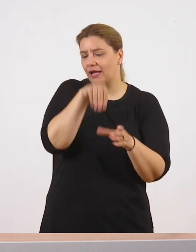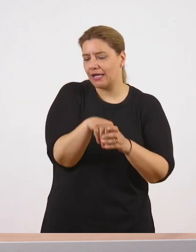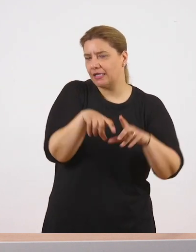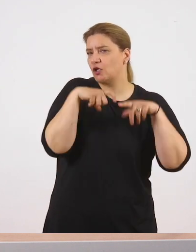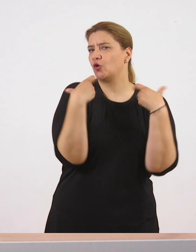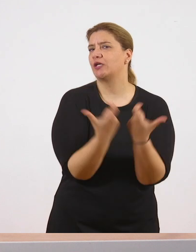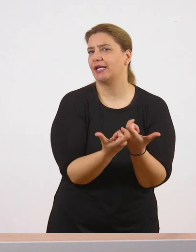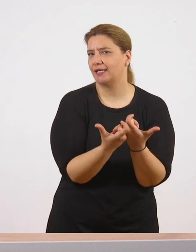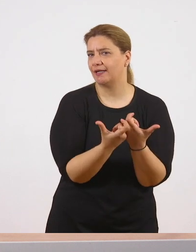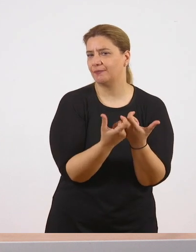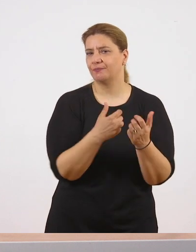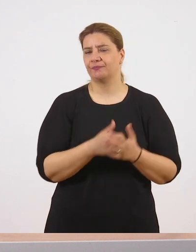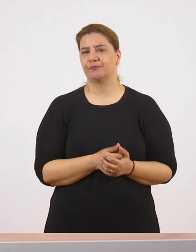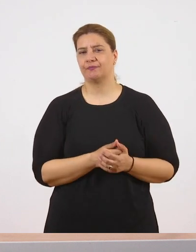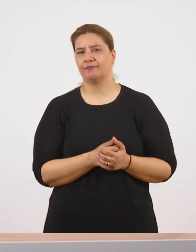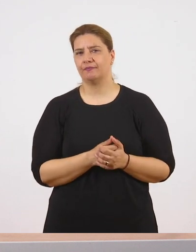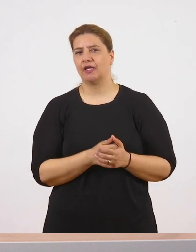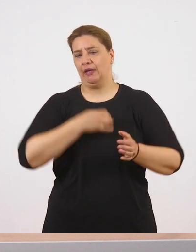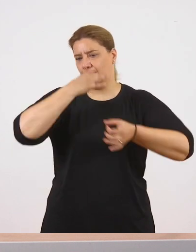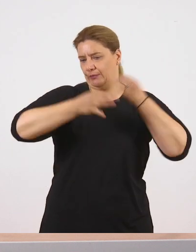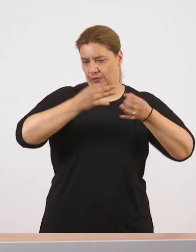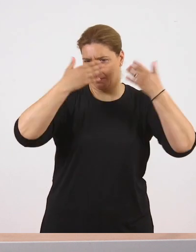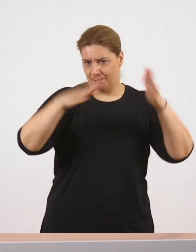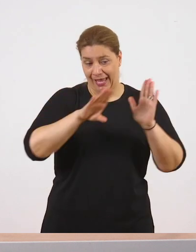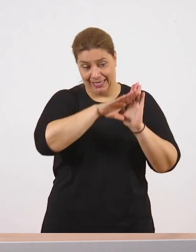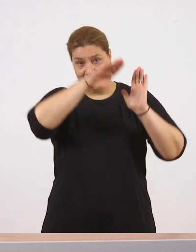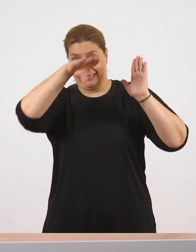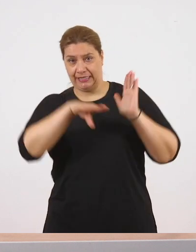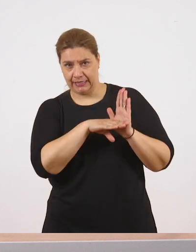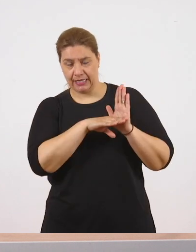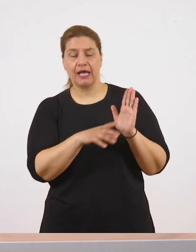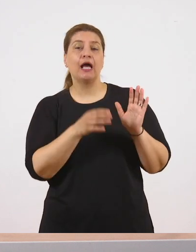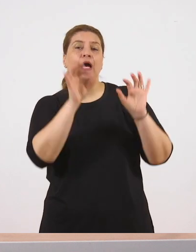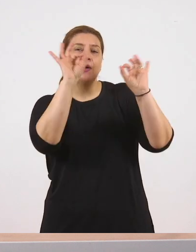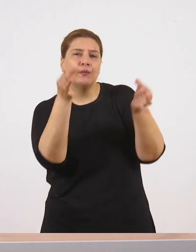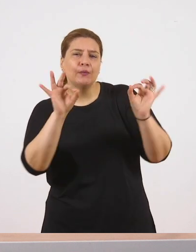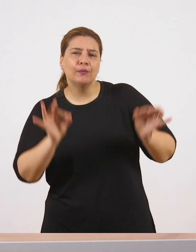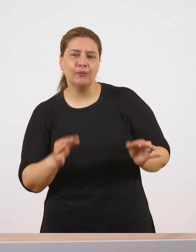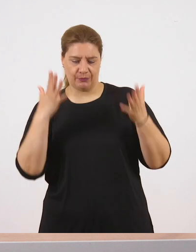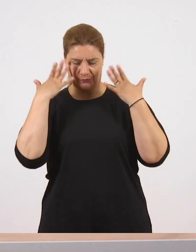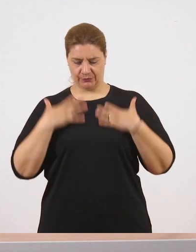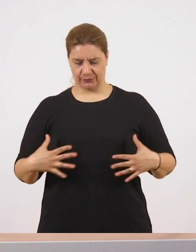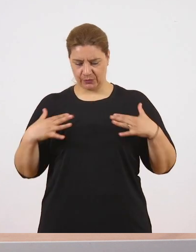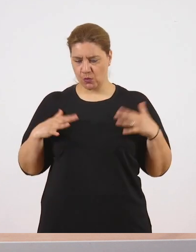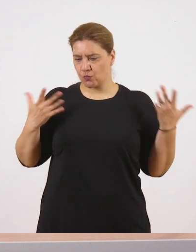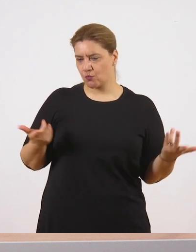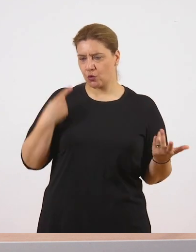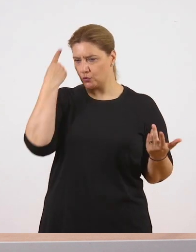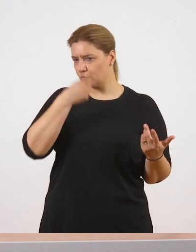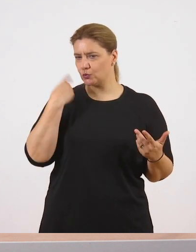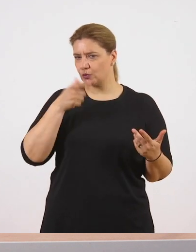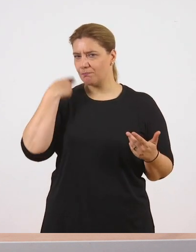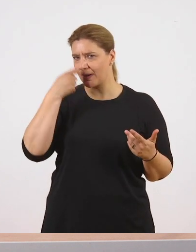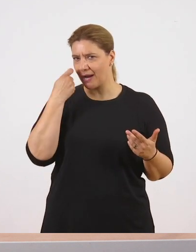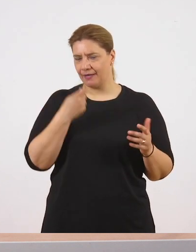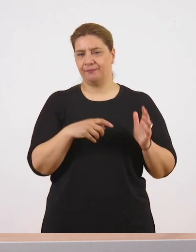περιβάλλον. Συνέχισε στην επόμενη παράγραφο με την εξωτερική εμφάνιση. Σε αυτές τις δύο παραγράφους